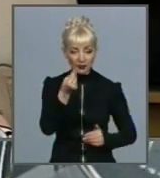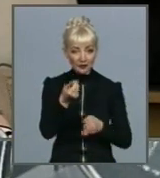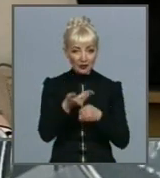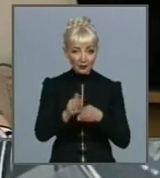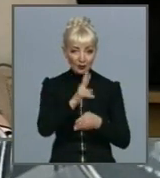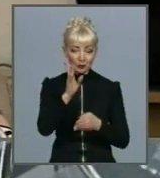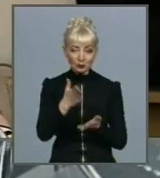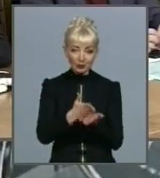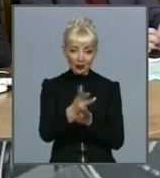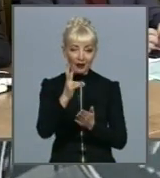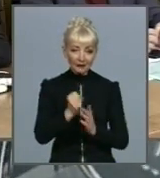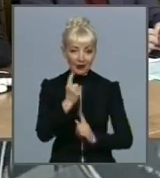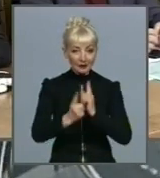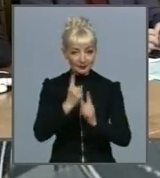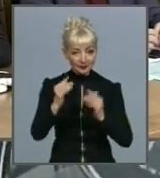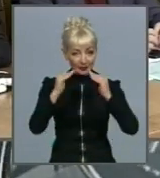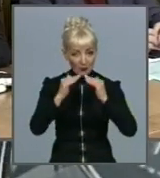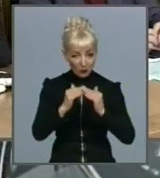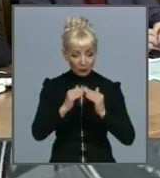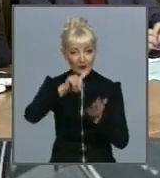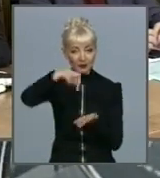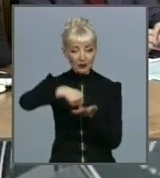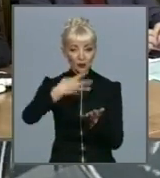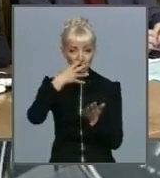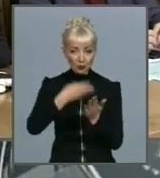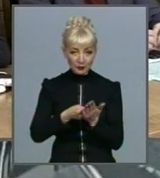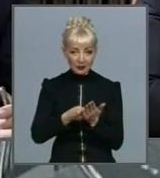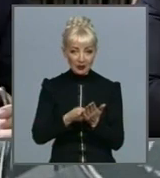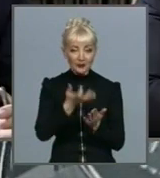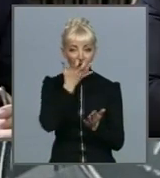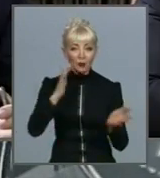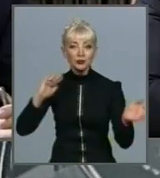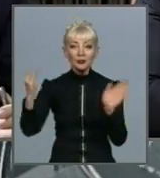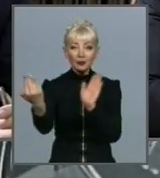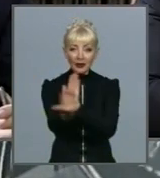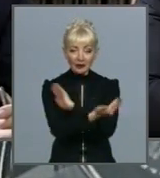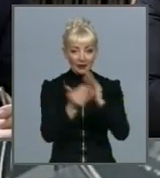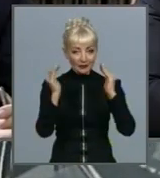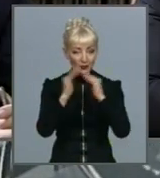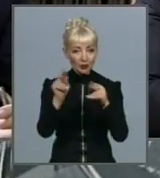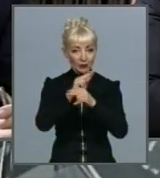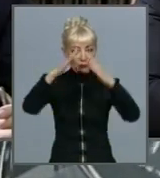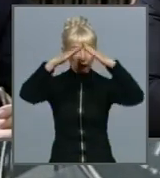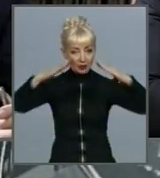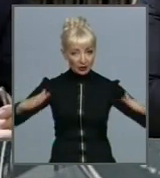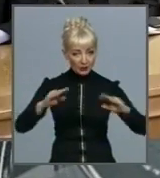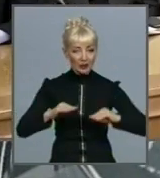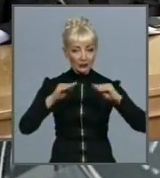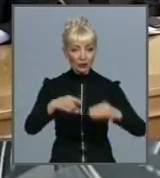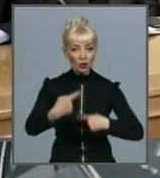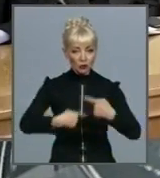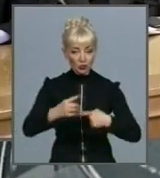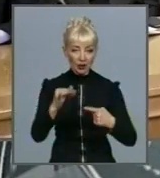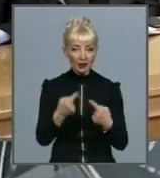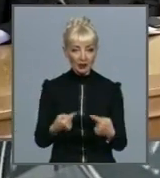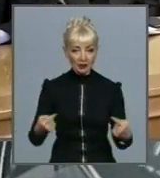реконструкцію будинків комунальної власності, утеплення фасадів, ремонти покрівель, встановлення лічильників тощо. Юлія Біла та